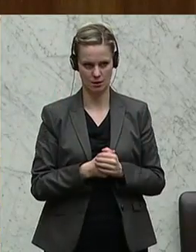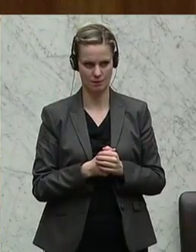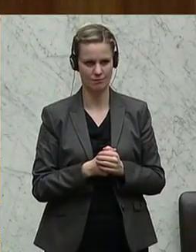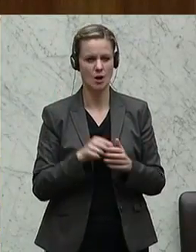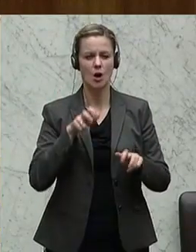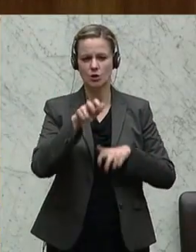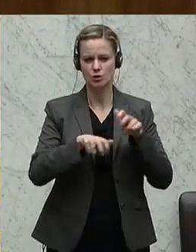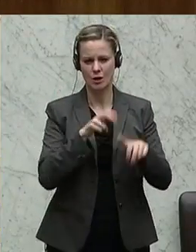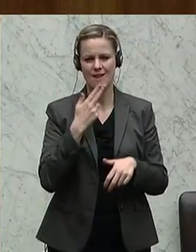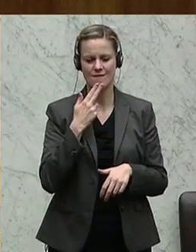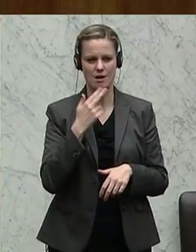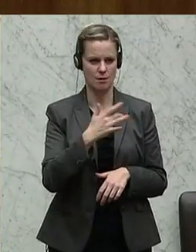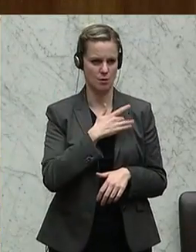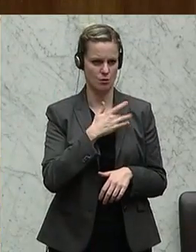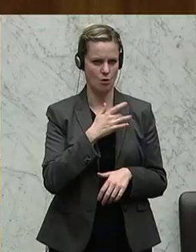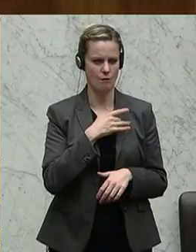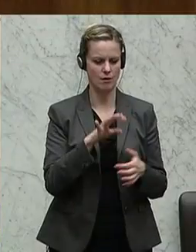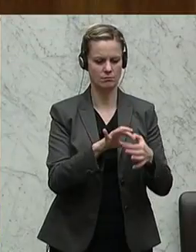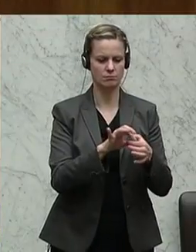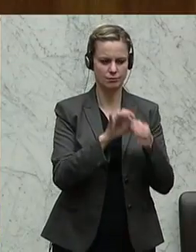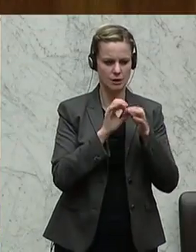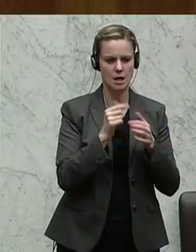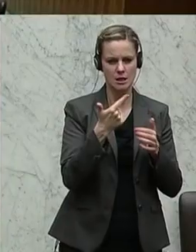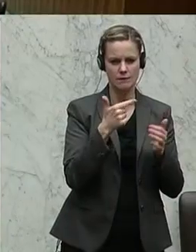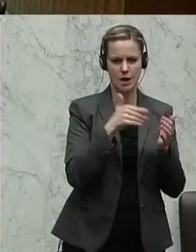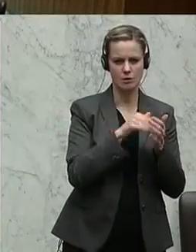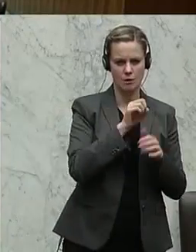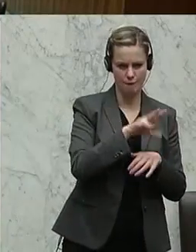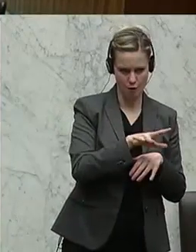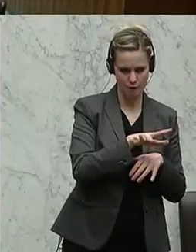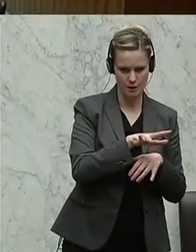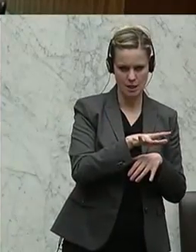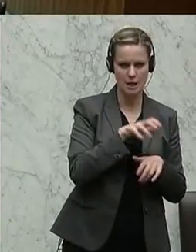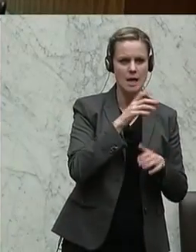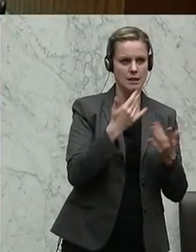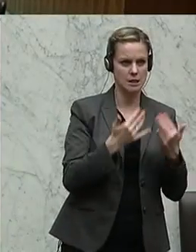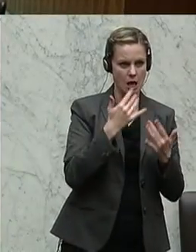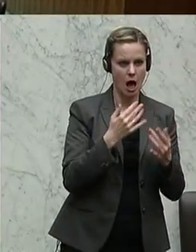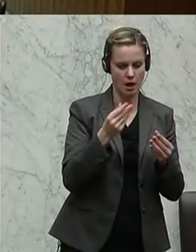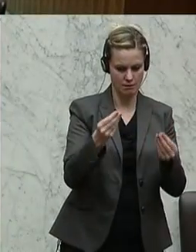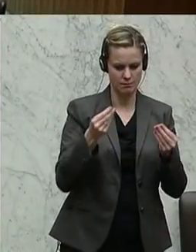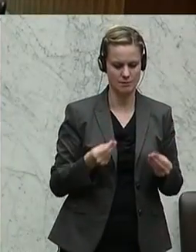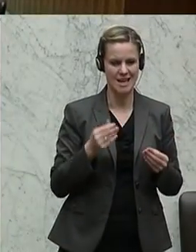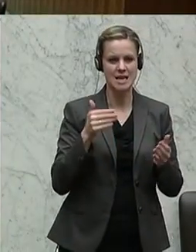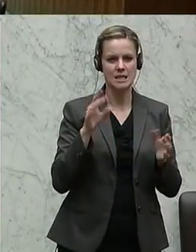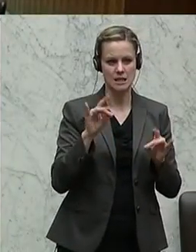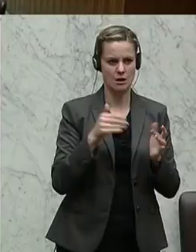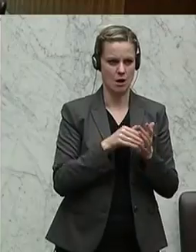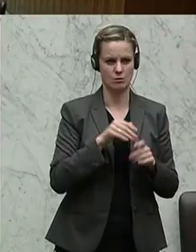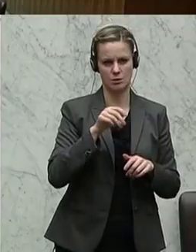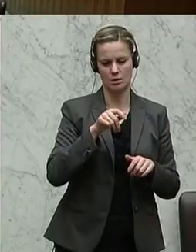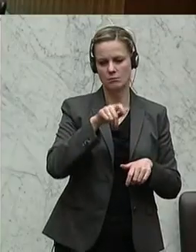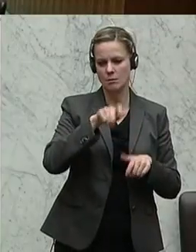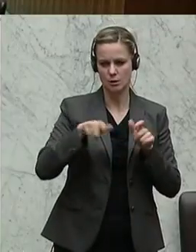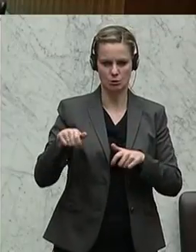betroffen sind, wenn wir die Zoll von 2015 hernehmen, 10 Millionen Passagiere in Österreich. Und hier ist es doch ein